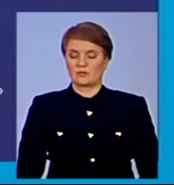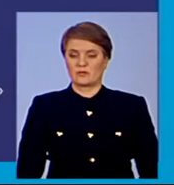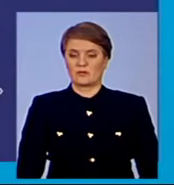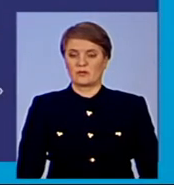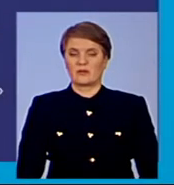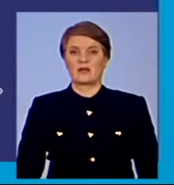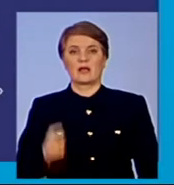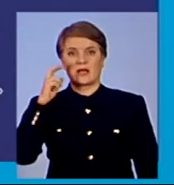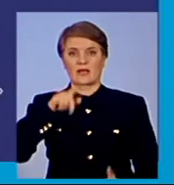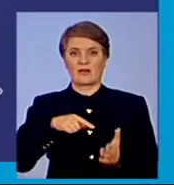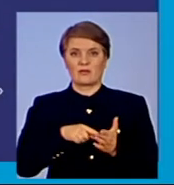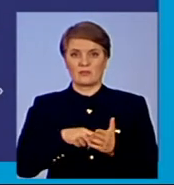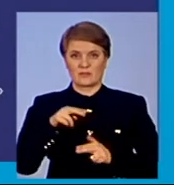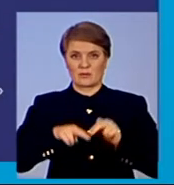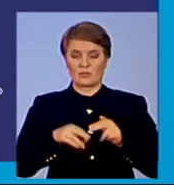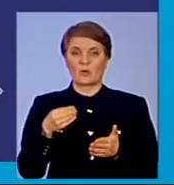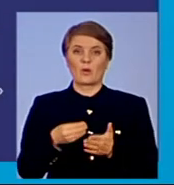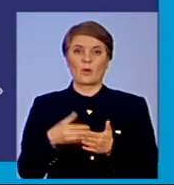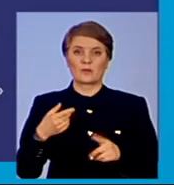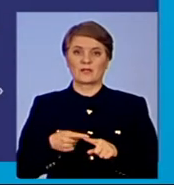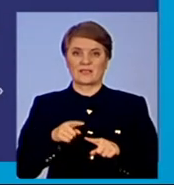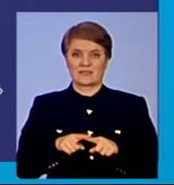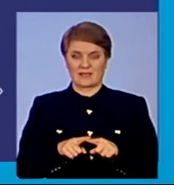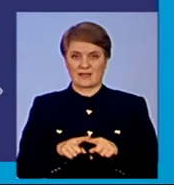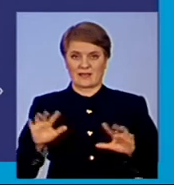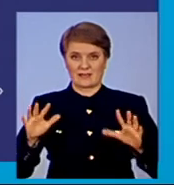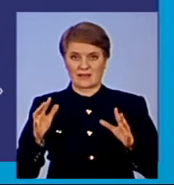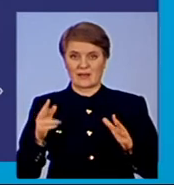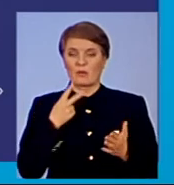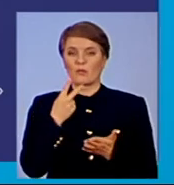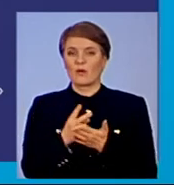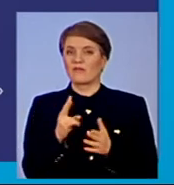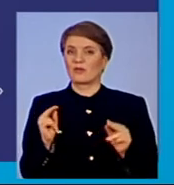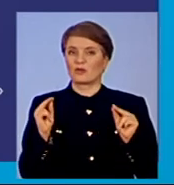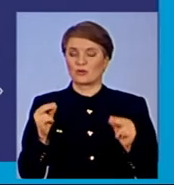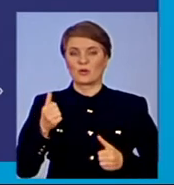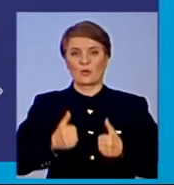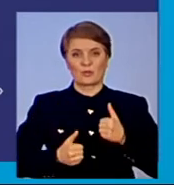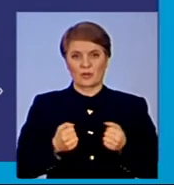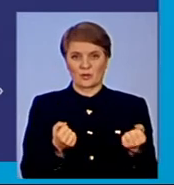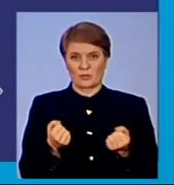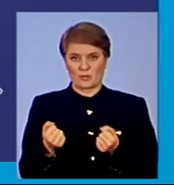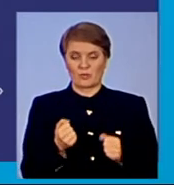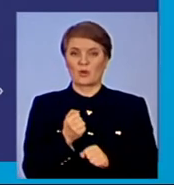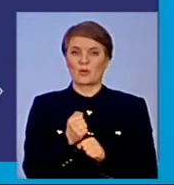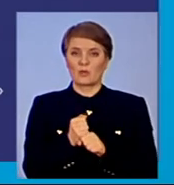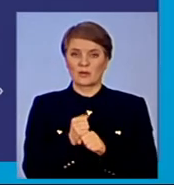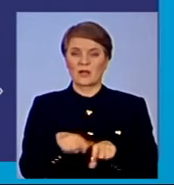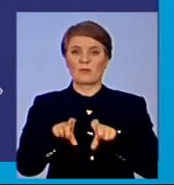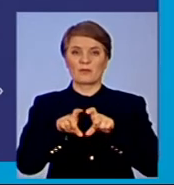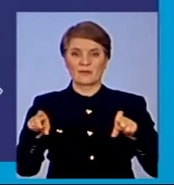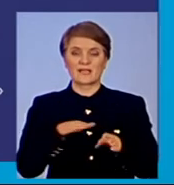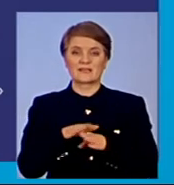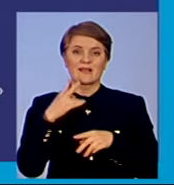Київміськбуд розцінює даний інцидент як прояв нечесної конкурентної боротьби. Наголошуємо, що роботи підприємства здійснюються у